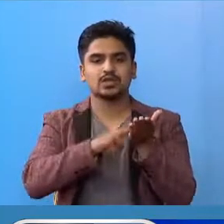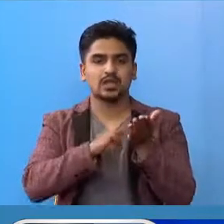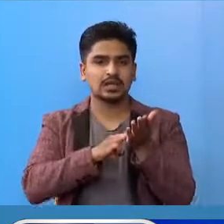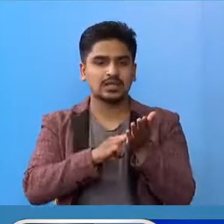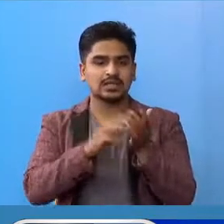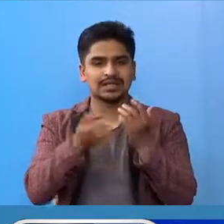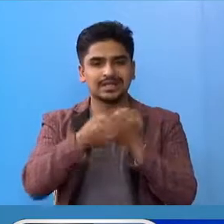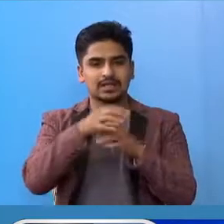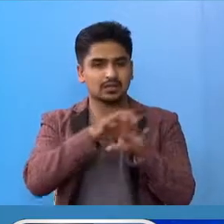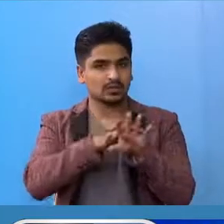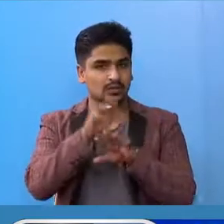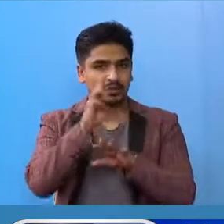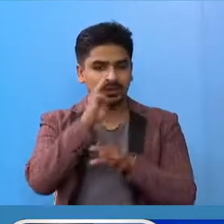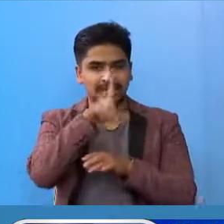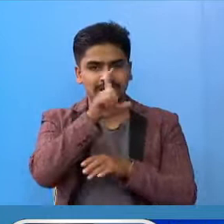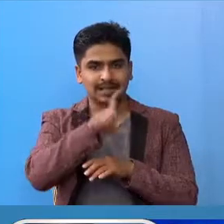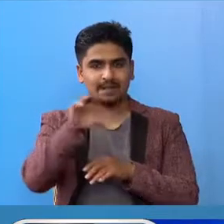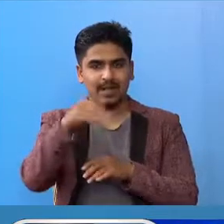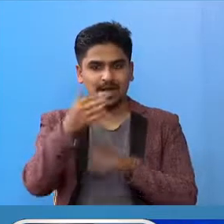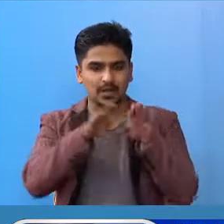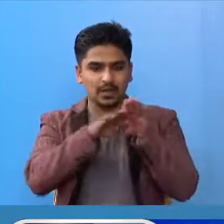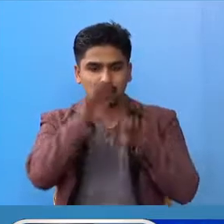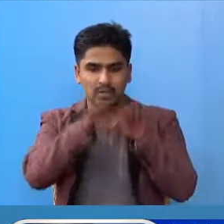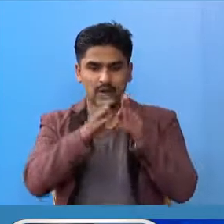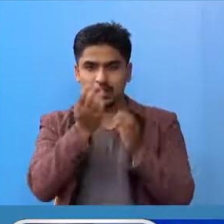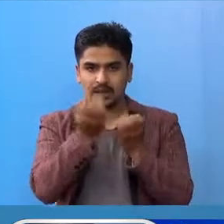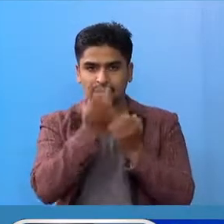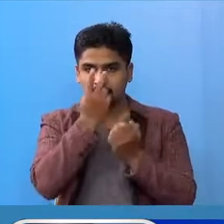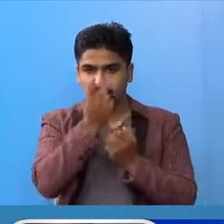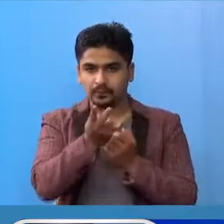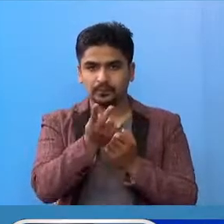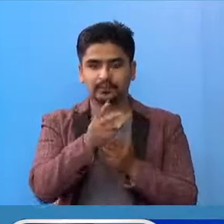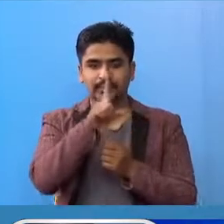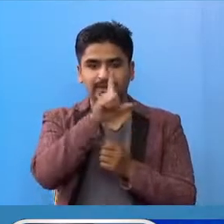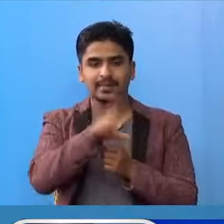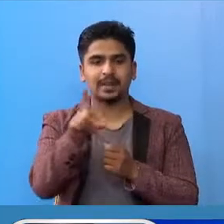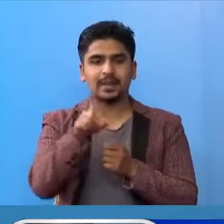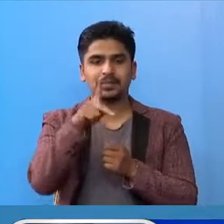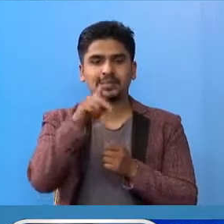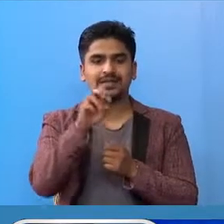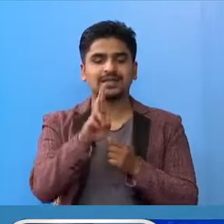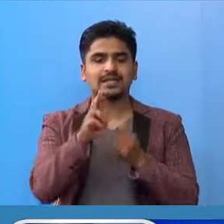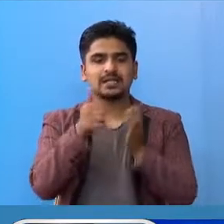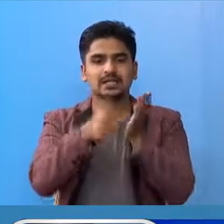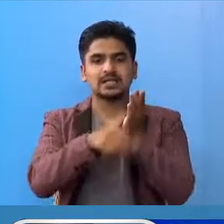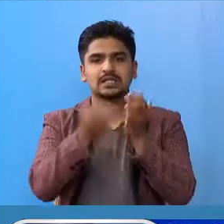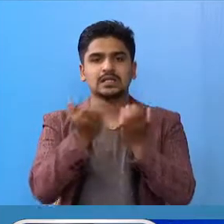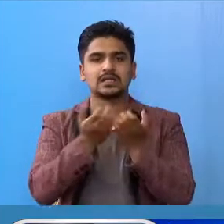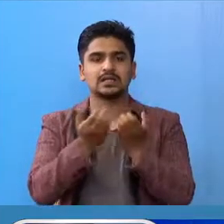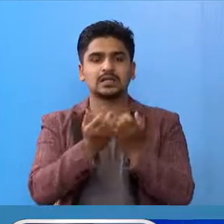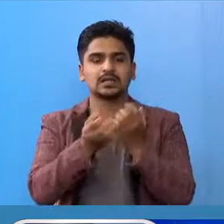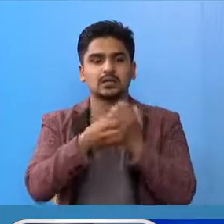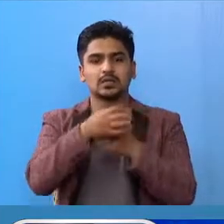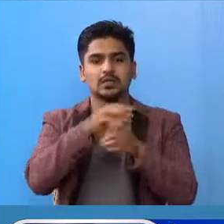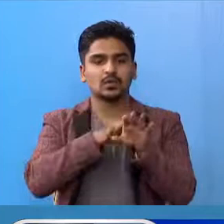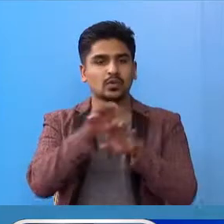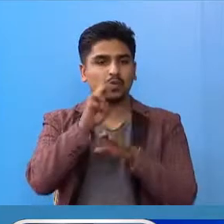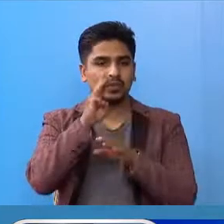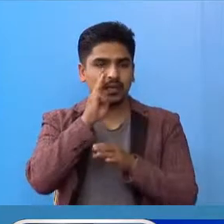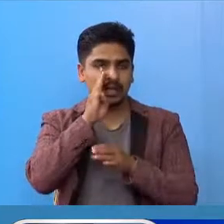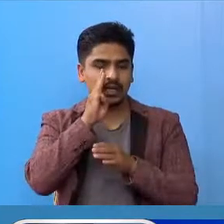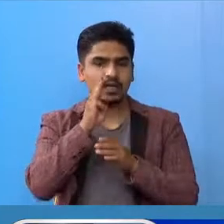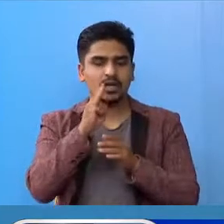देश हरूमा नेपाल लाई तुलना गरे रहेरदा नेपाल PCR टेस्ट गरने मुलू करूमा